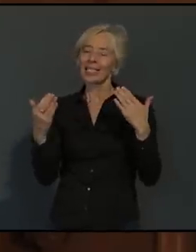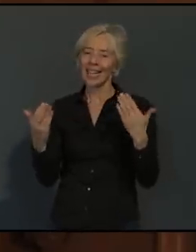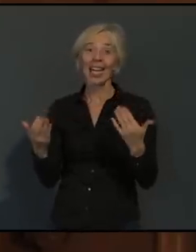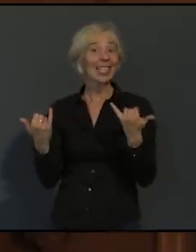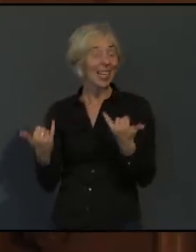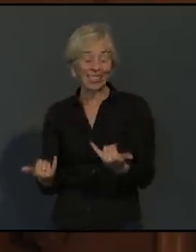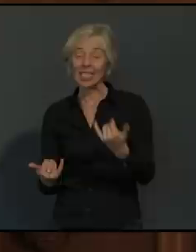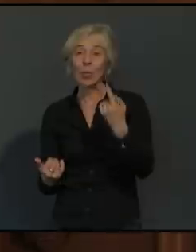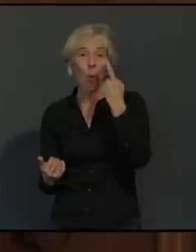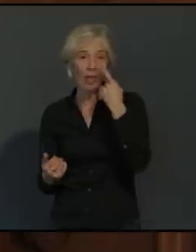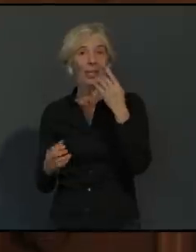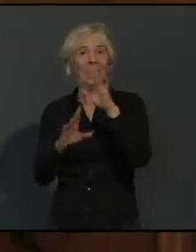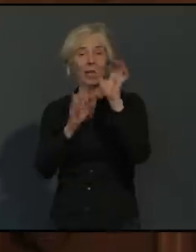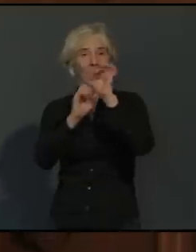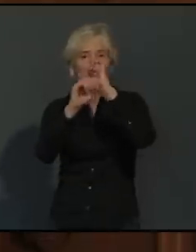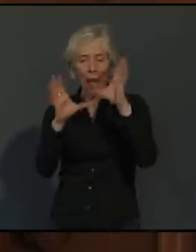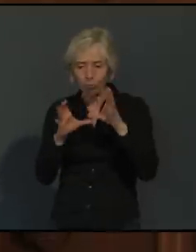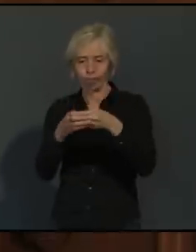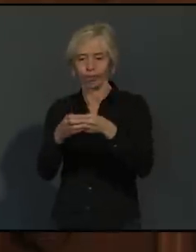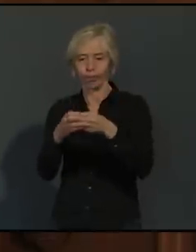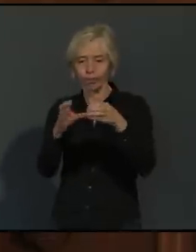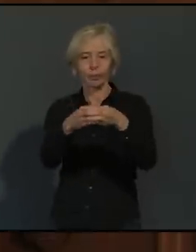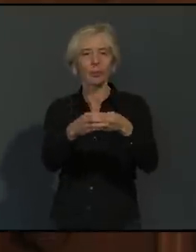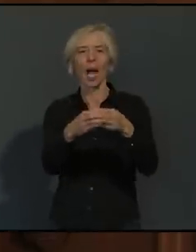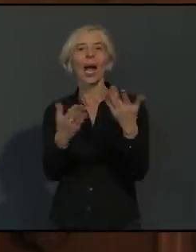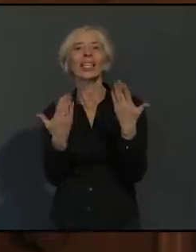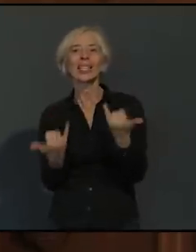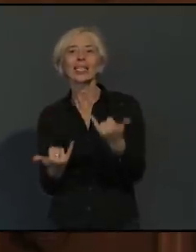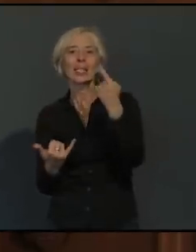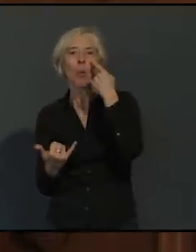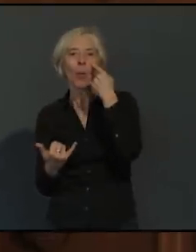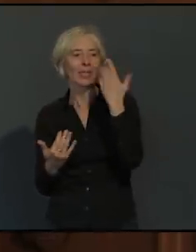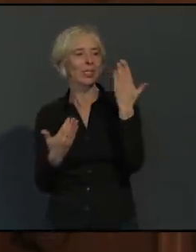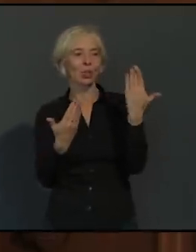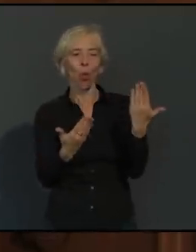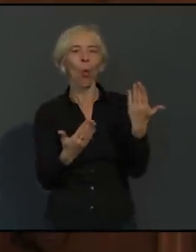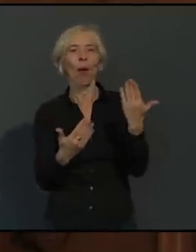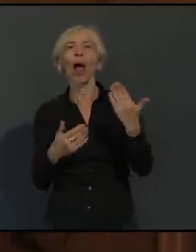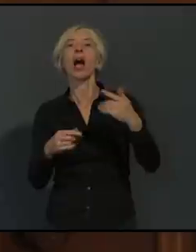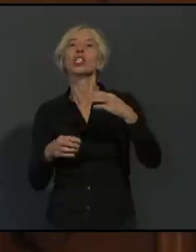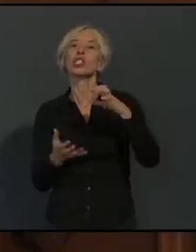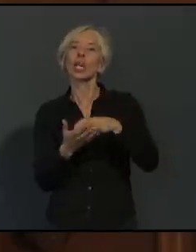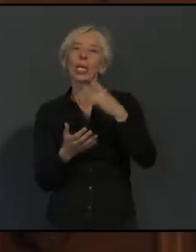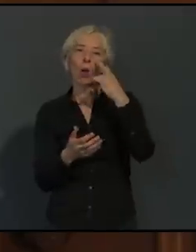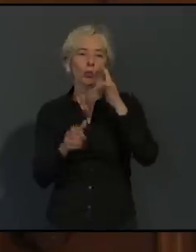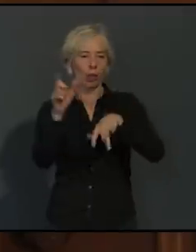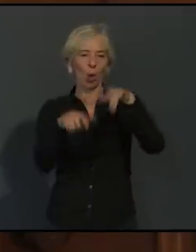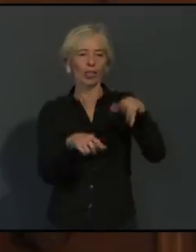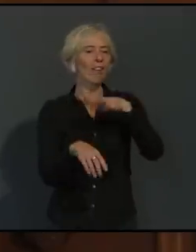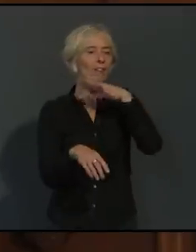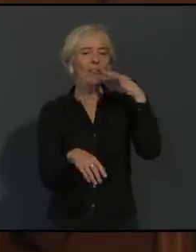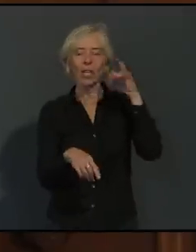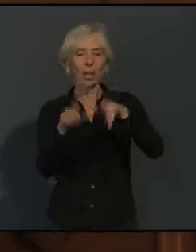Infektionsgeschehen in sich hat, ist es so, dass in solchen Pflegeeinrichtungen immer wieder neue Eintragungen durchs Pflegepersonal